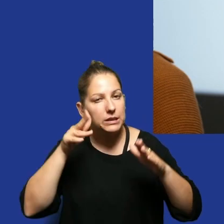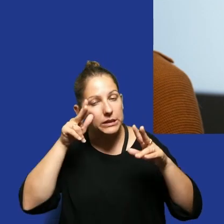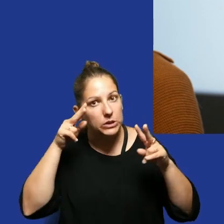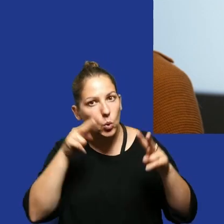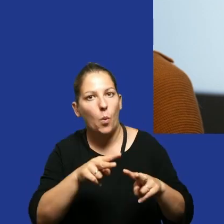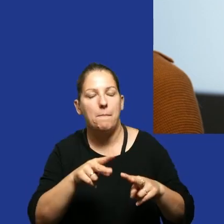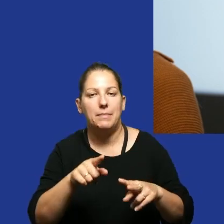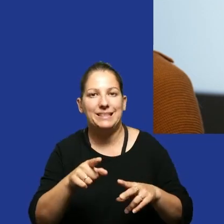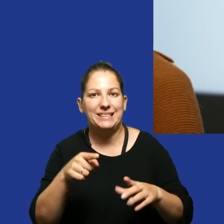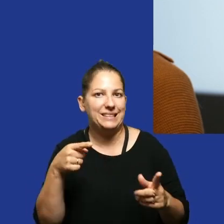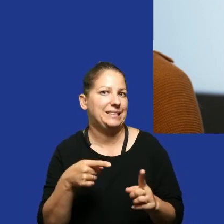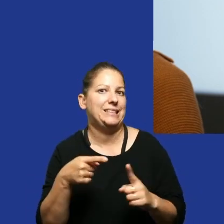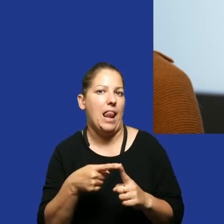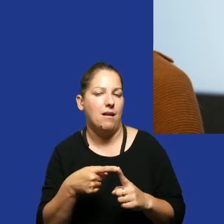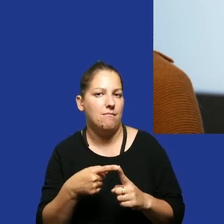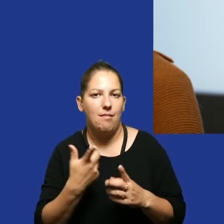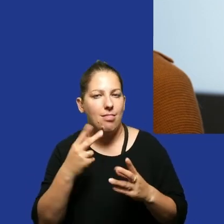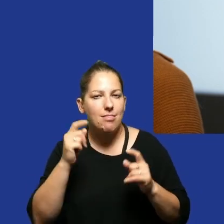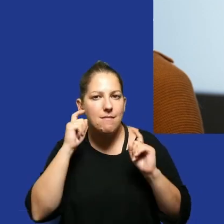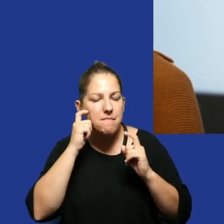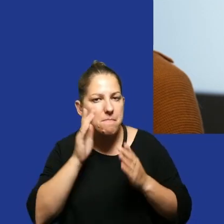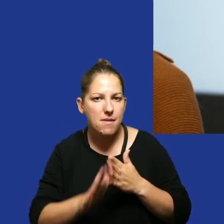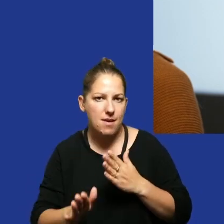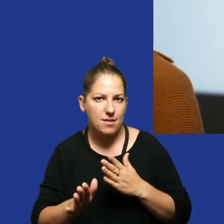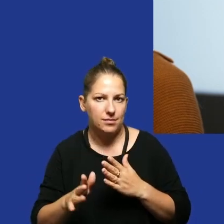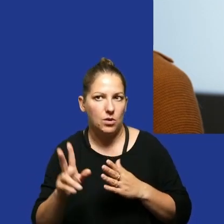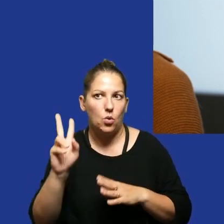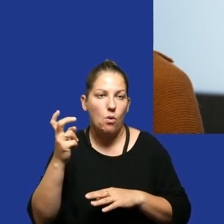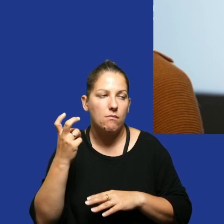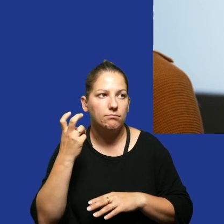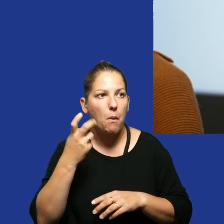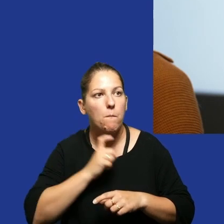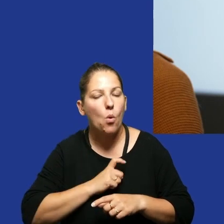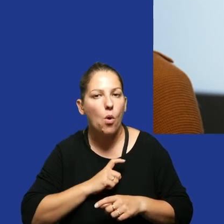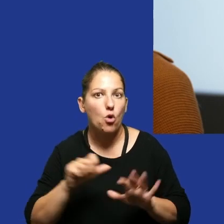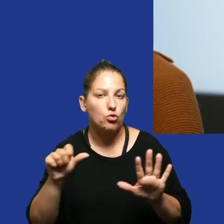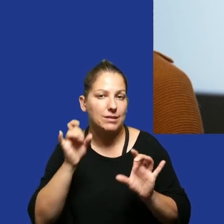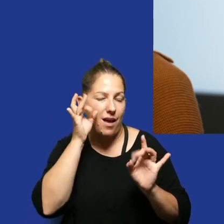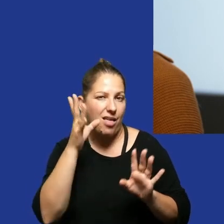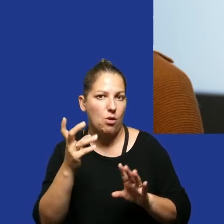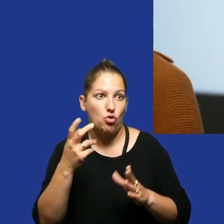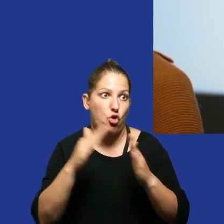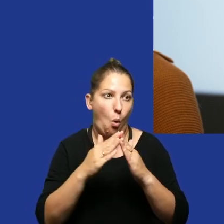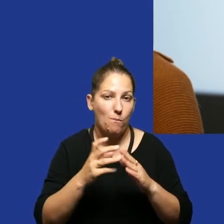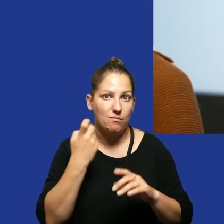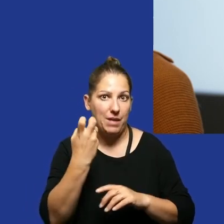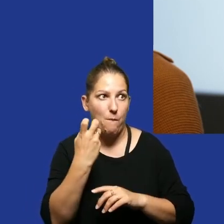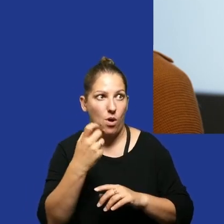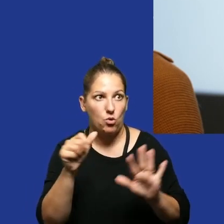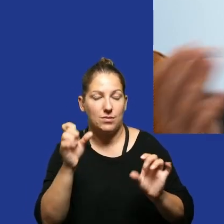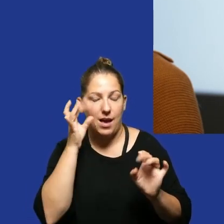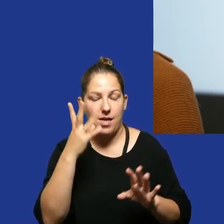celu, nie martwiąc się, że ktoś zapuka do nas do biura o szósty, do biura albo do domu o szósty rano,